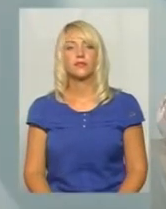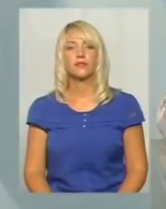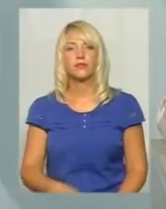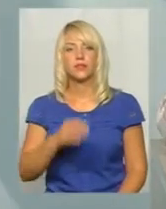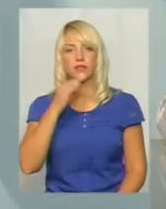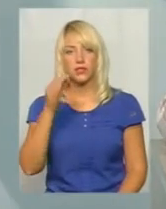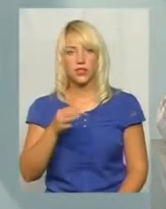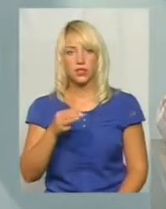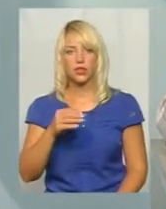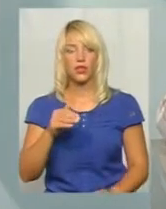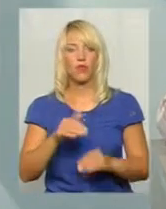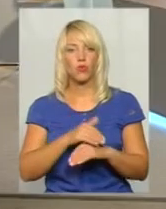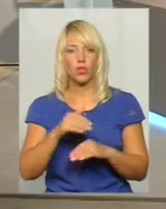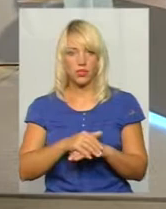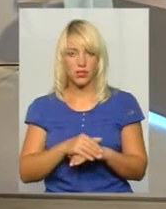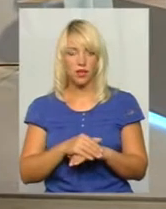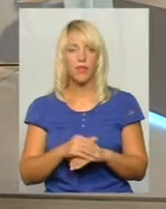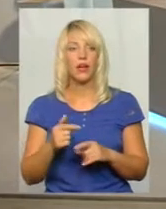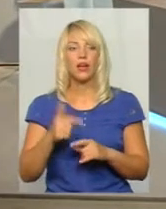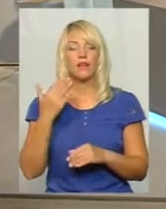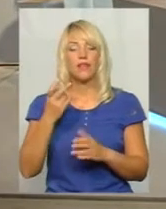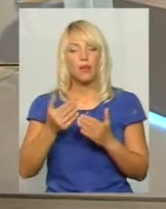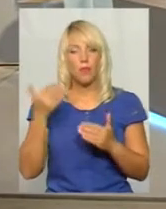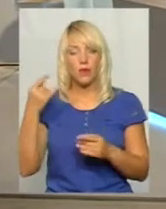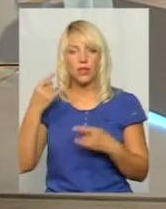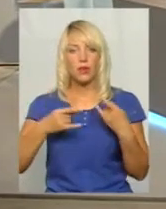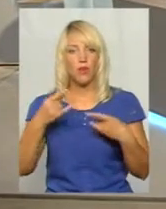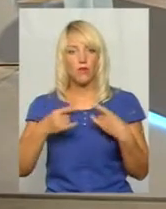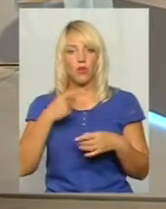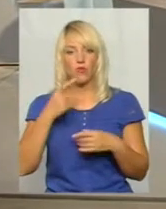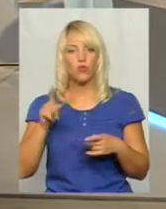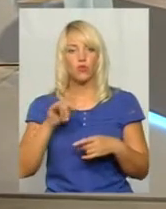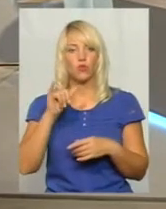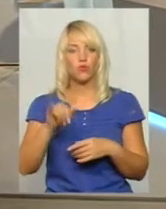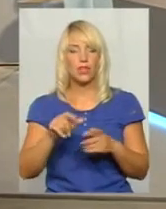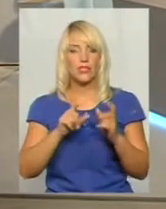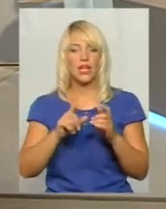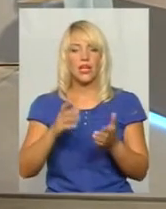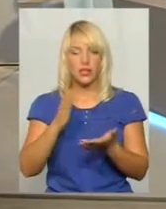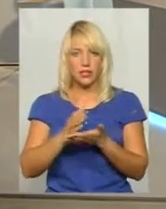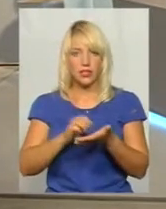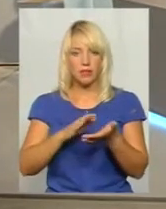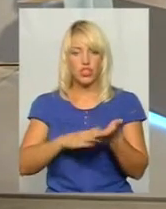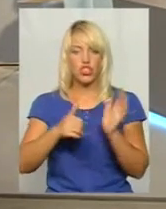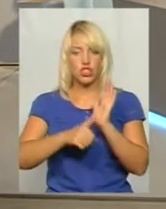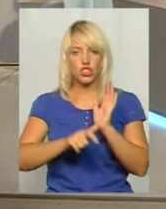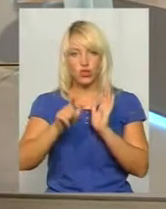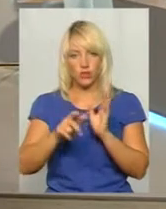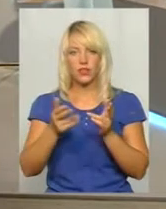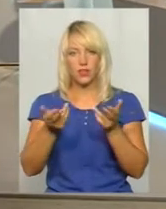Скажи, будь ласка, пане Валерію, ви на попередньому ефірі казали, що у вас в штаті 6 чоловік. Так. Так і на цей час залишається? Безперечно.